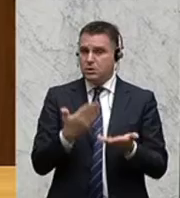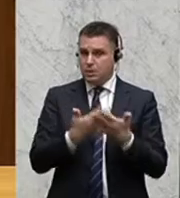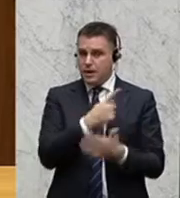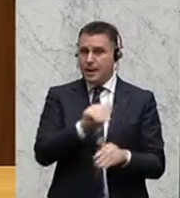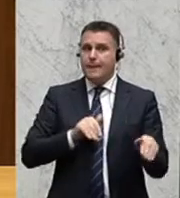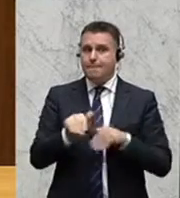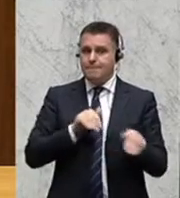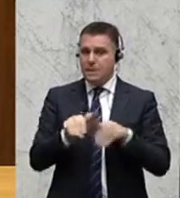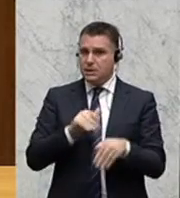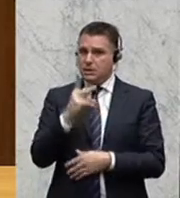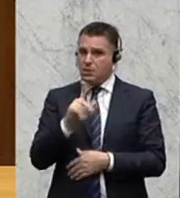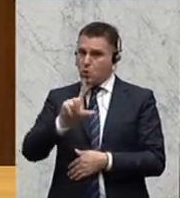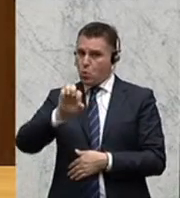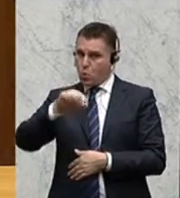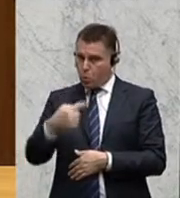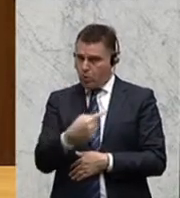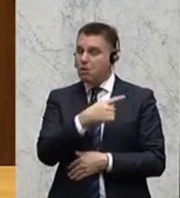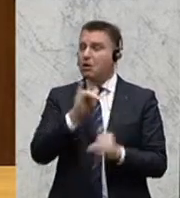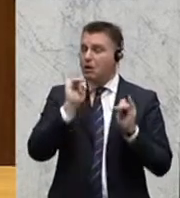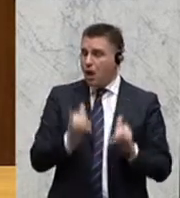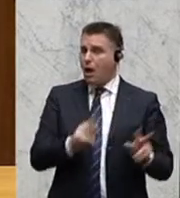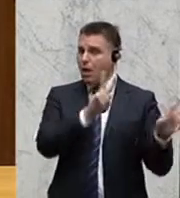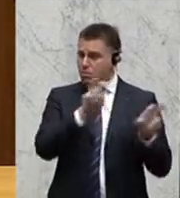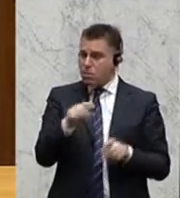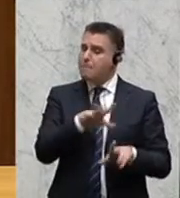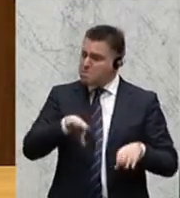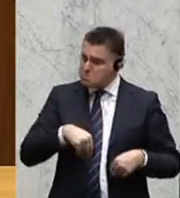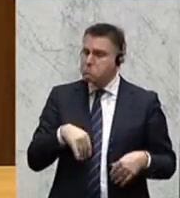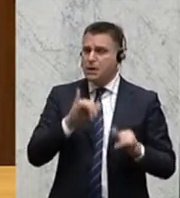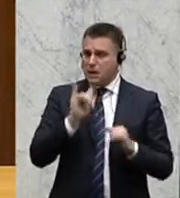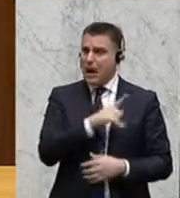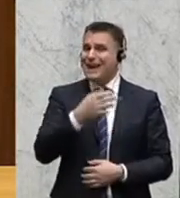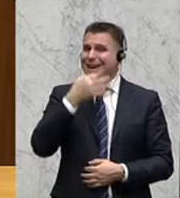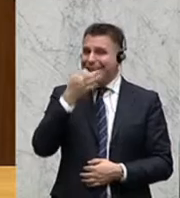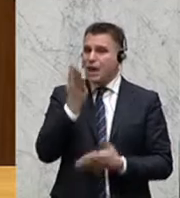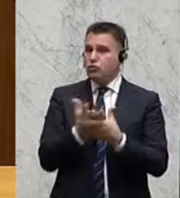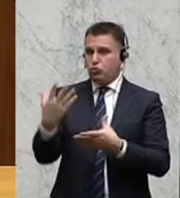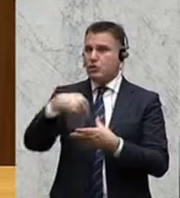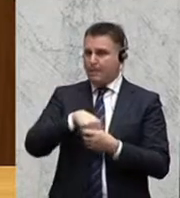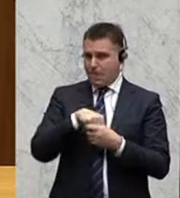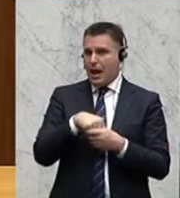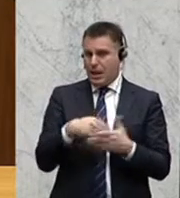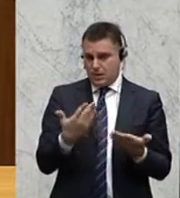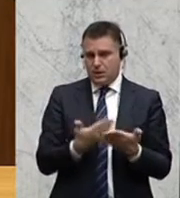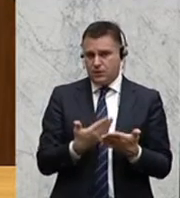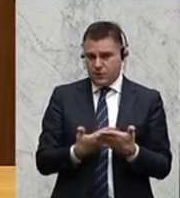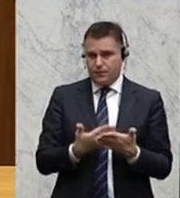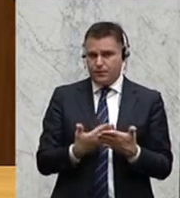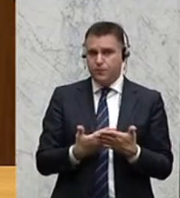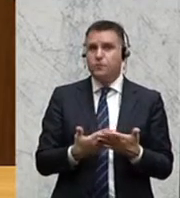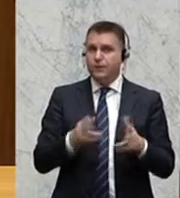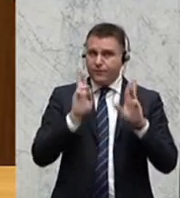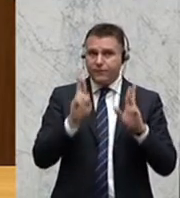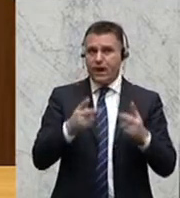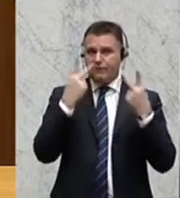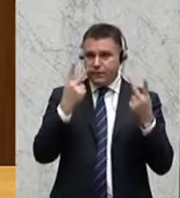Herr Minister Klug auch diesem Thema so einen hohen Stellenwert auch schon in seiner Rede eingeräumt hat. Denn es ist